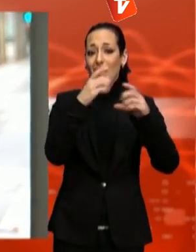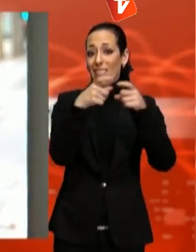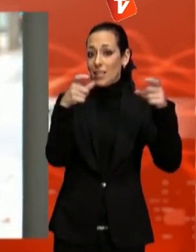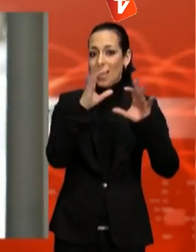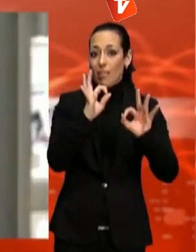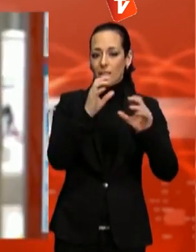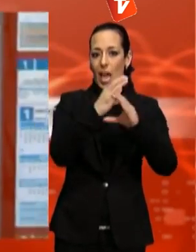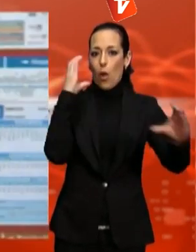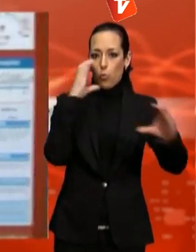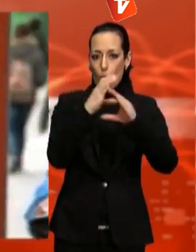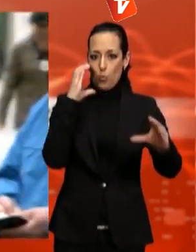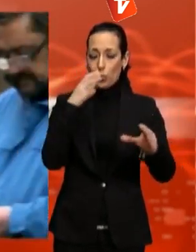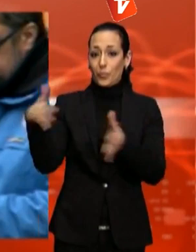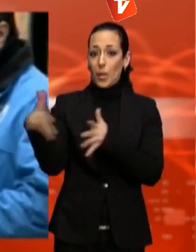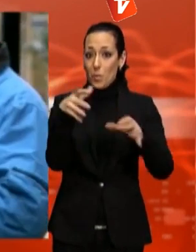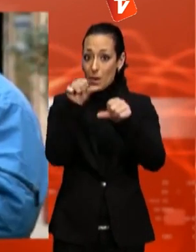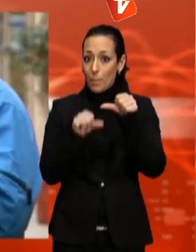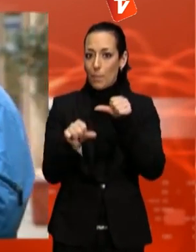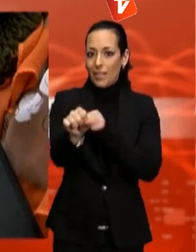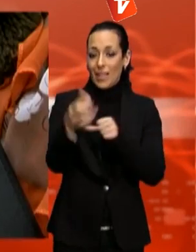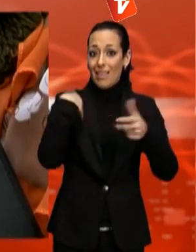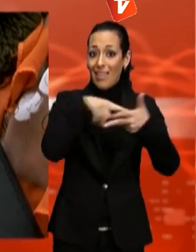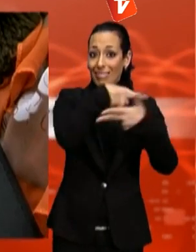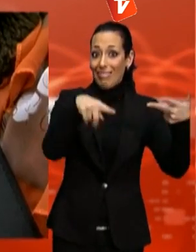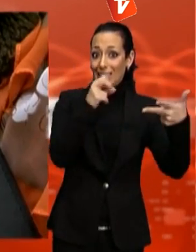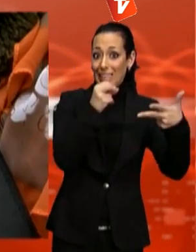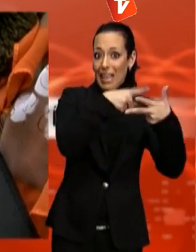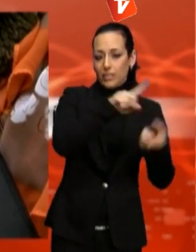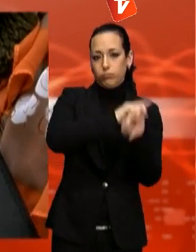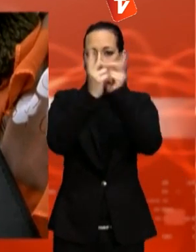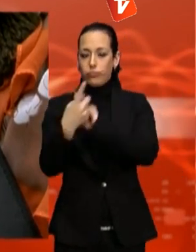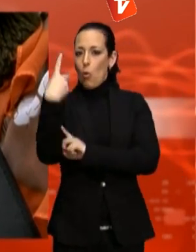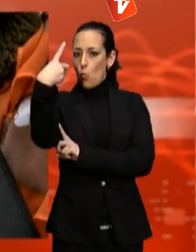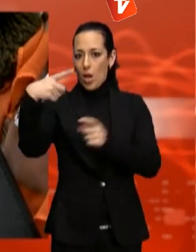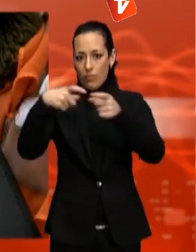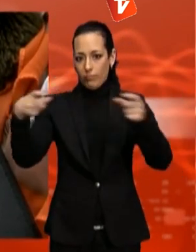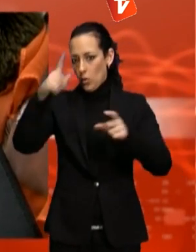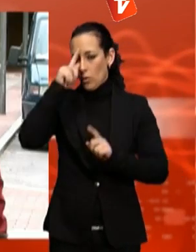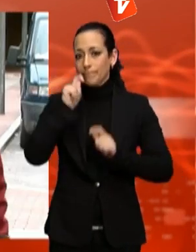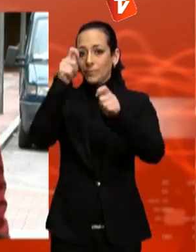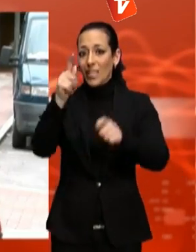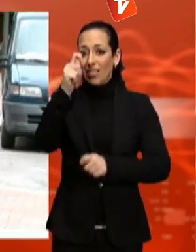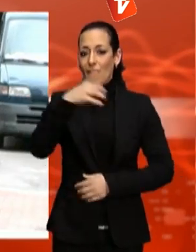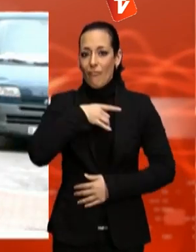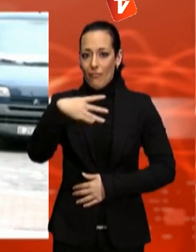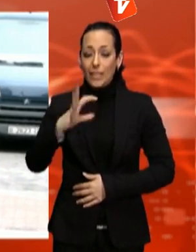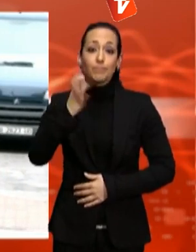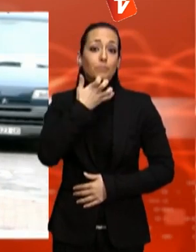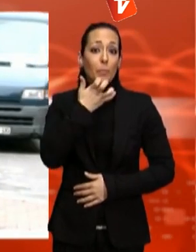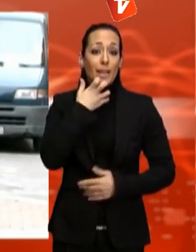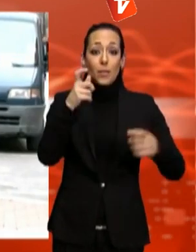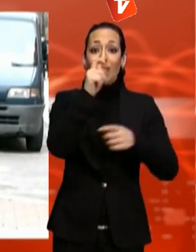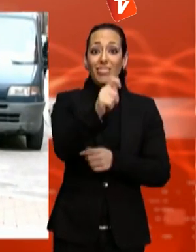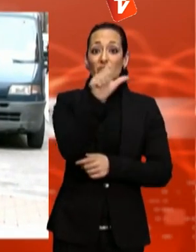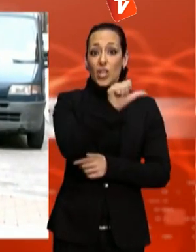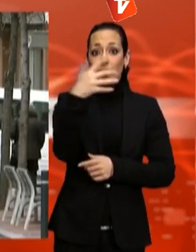Reduïda. A partir de la primavera s'unificaran sota una sola, la nomenada T-Blanca. Si, per exemple, la T-65 donava dreta a qualsevol jubilat a